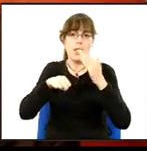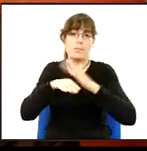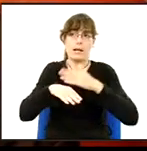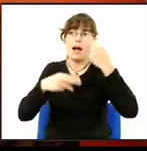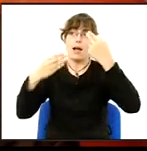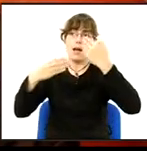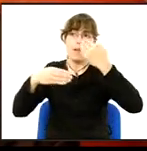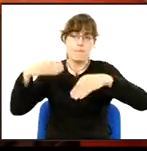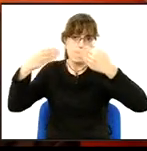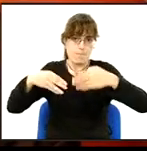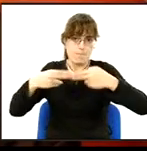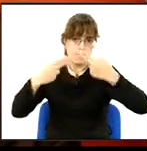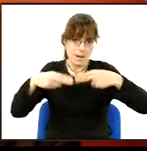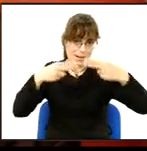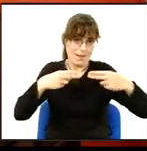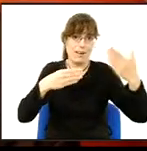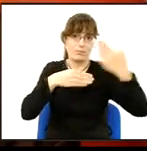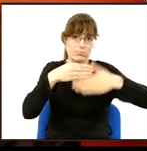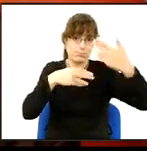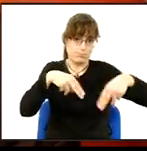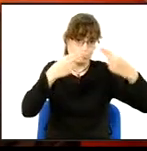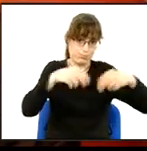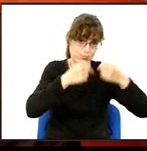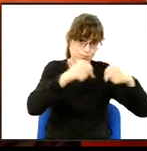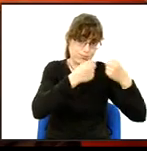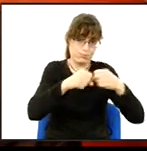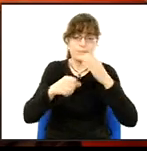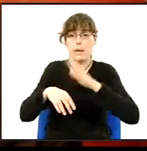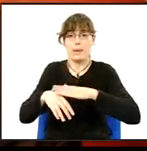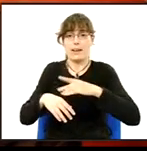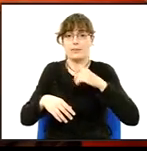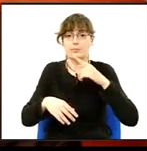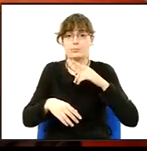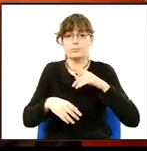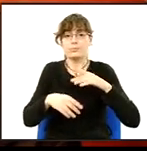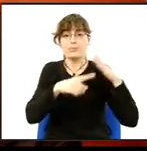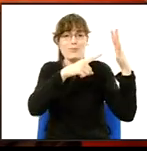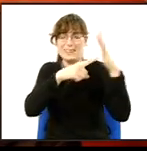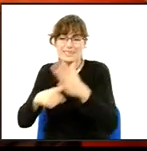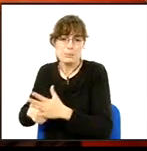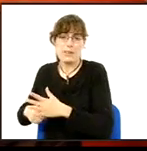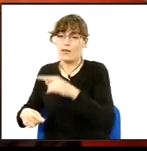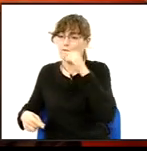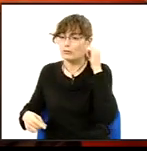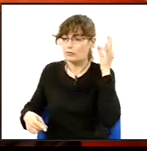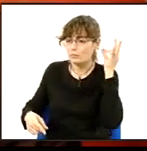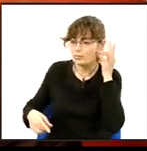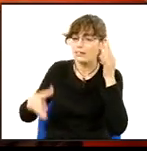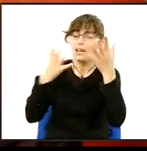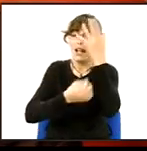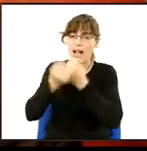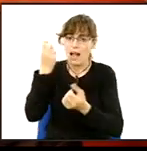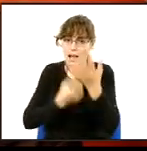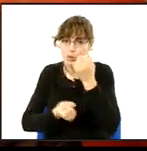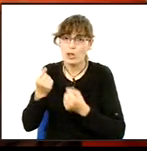on es garanteixi una vida quotidiana sense distincions ni discriminacions de cap tipus per raons de gènere, econòmiques, d'edat o